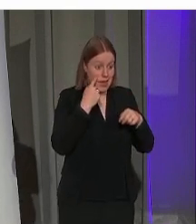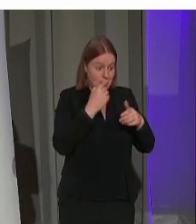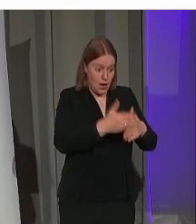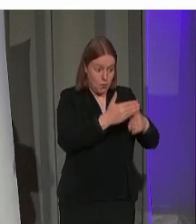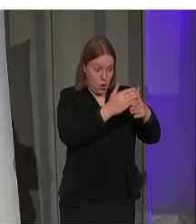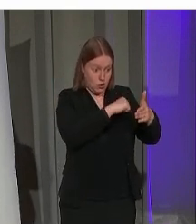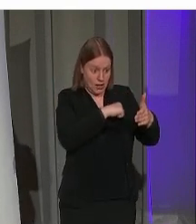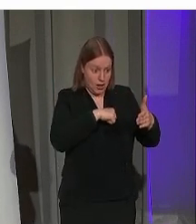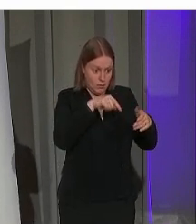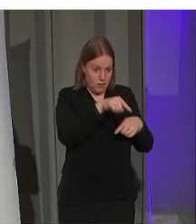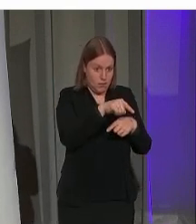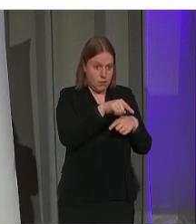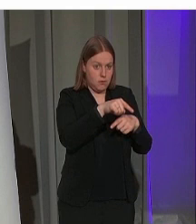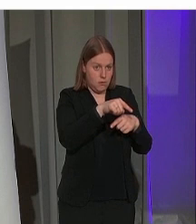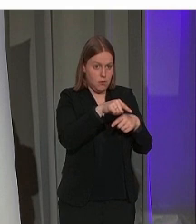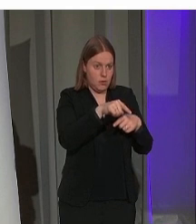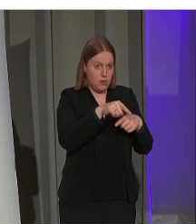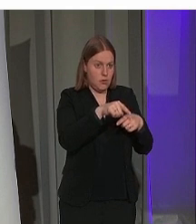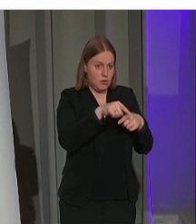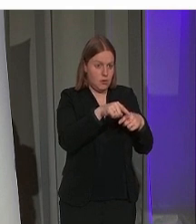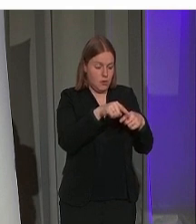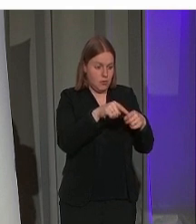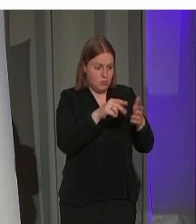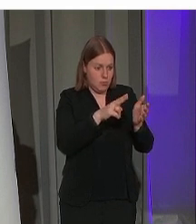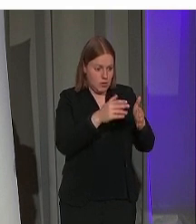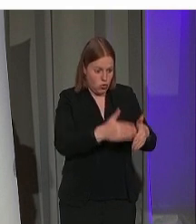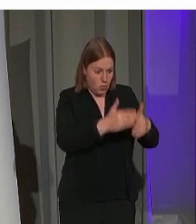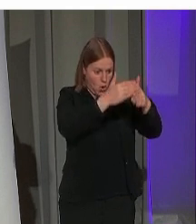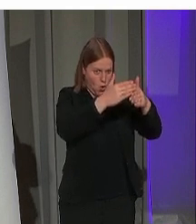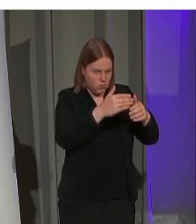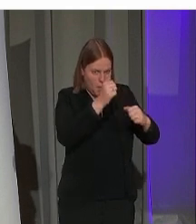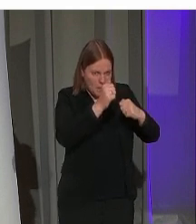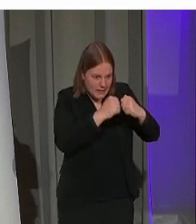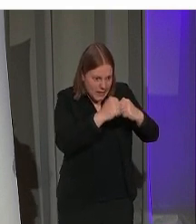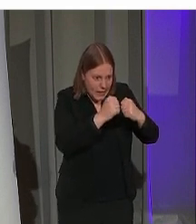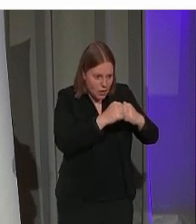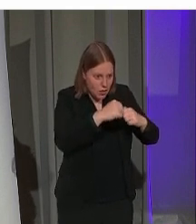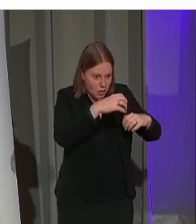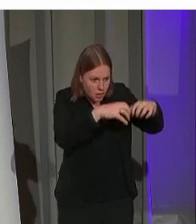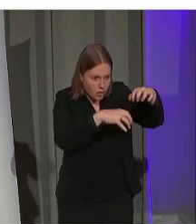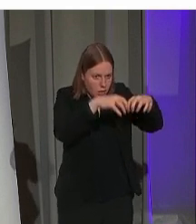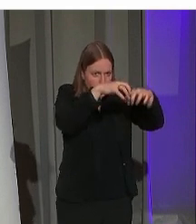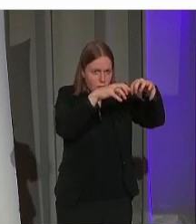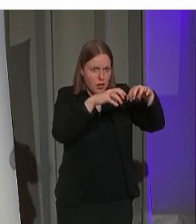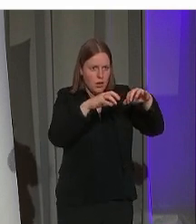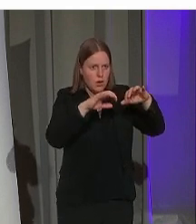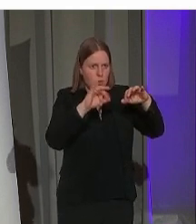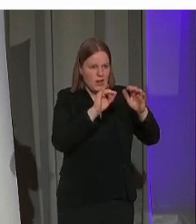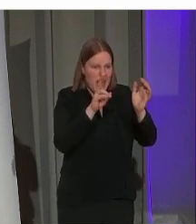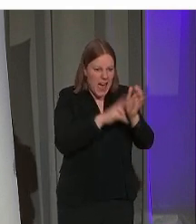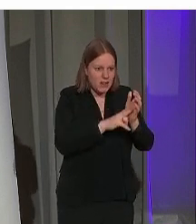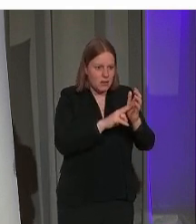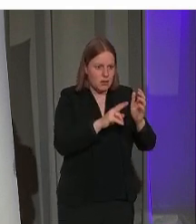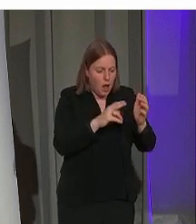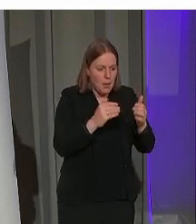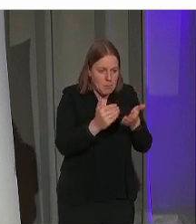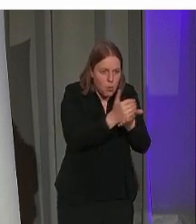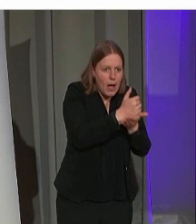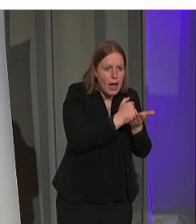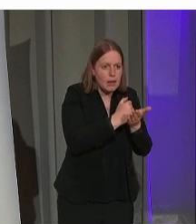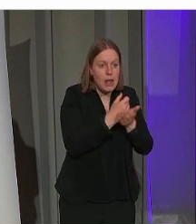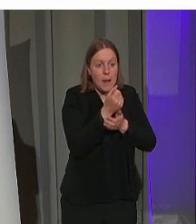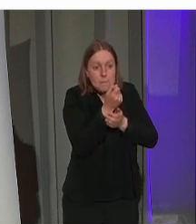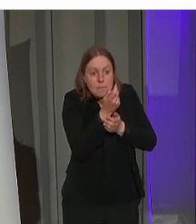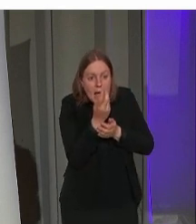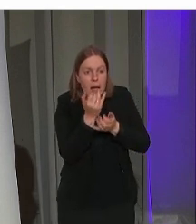is het onderwerp eigenlijk het gebouw. Dat zijn eigenlijk de bakstenen. Dat gaat over bewaren wat origineel is en een aantal